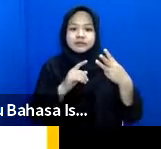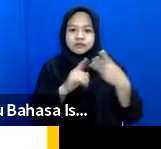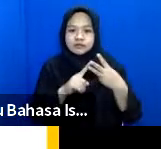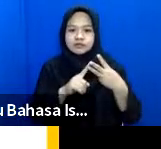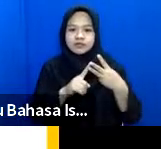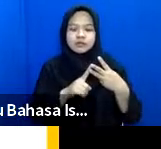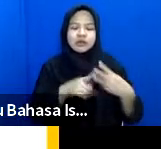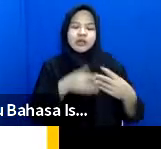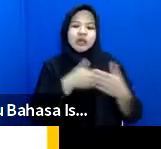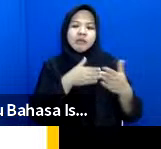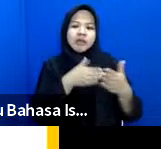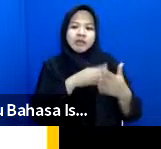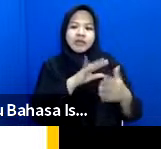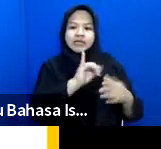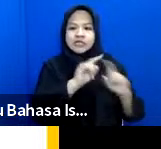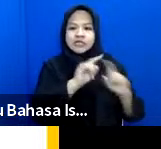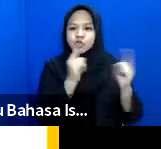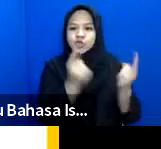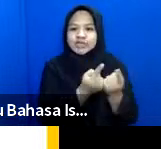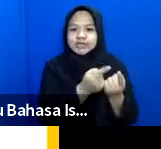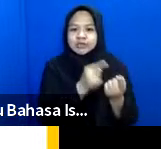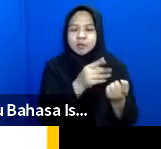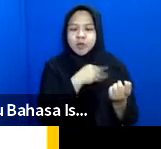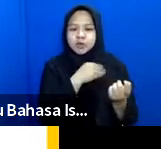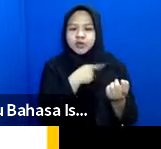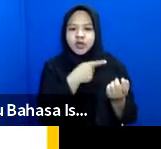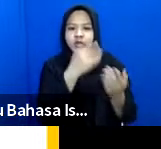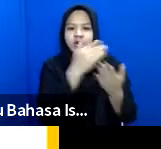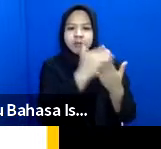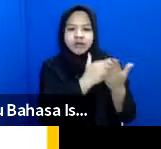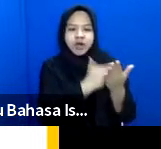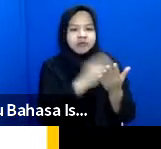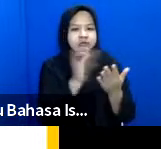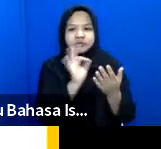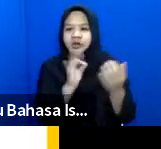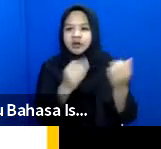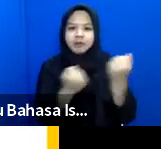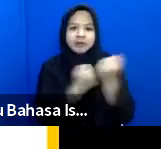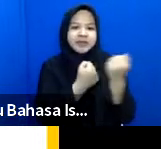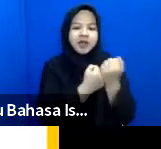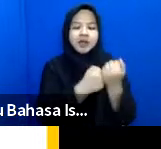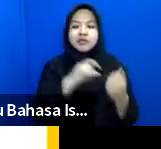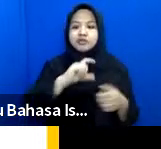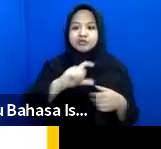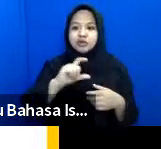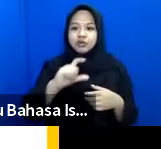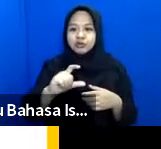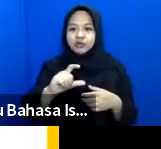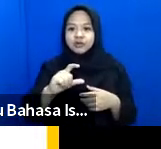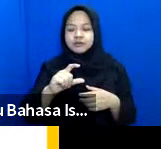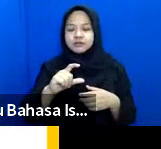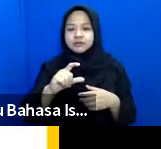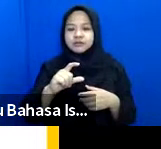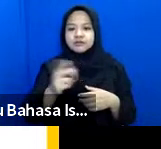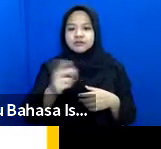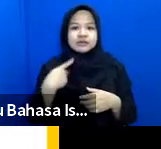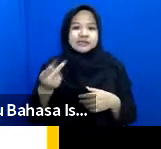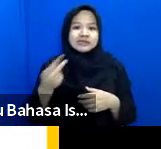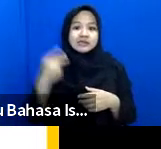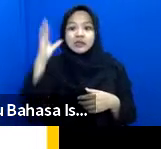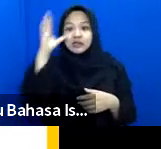hambatan institusi maksudnya ini adalah kebijakan yang tidak berpihak contohnya ketika kita